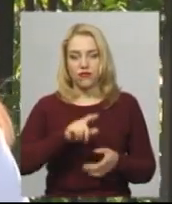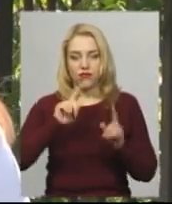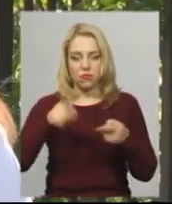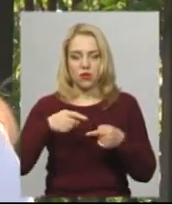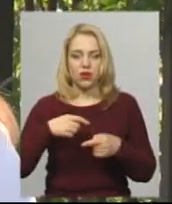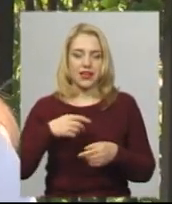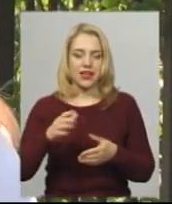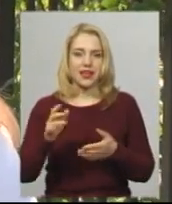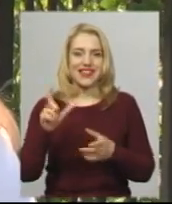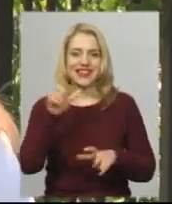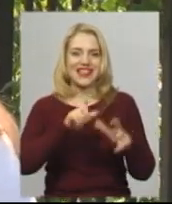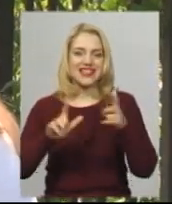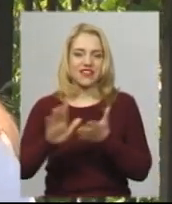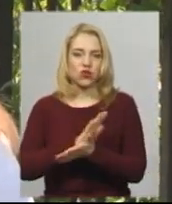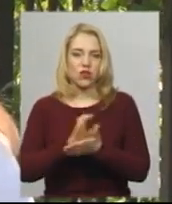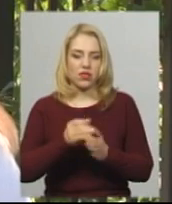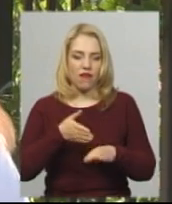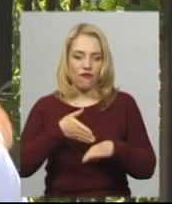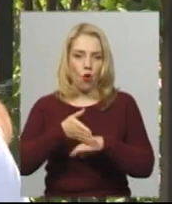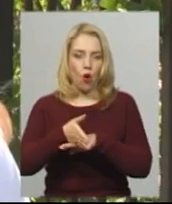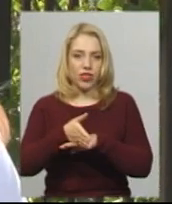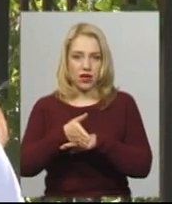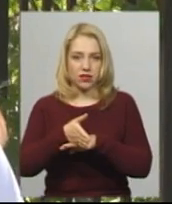засоби, наявність на входах,